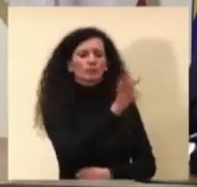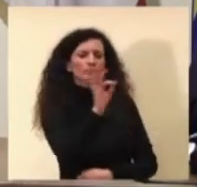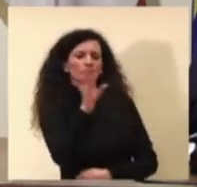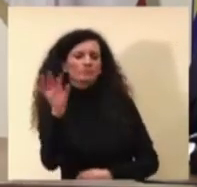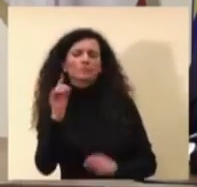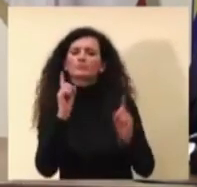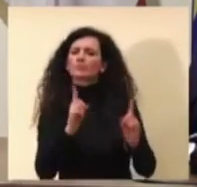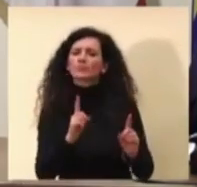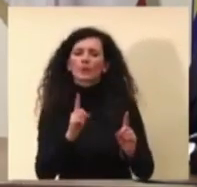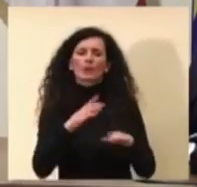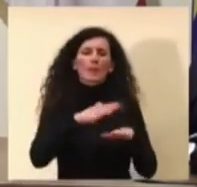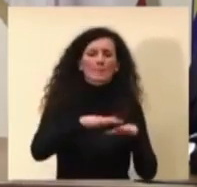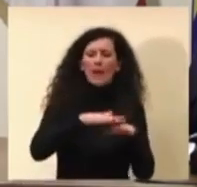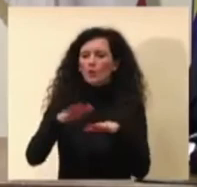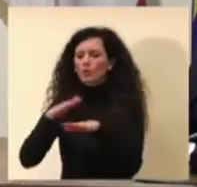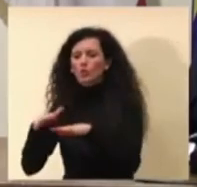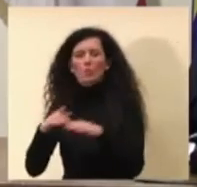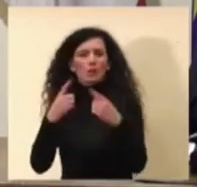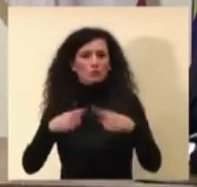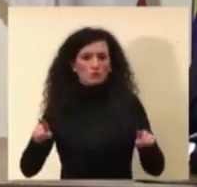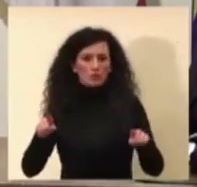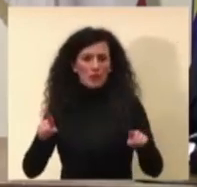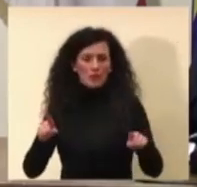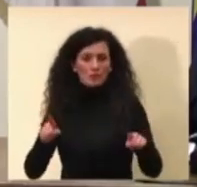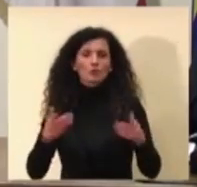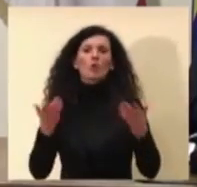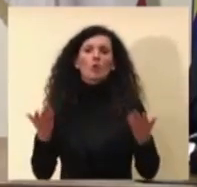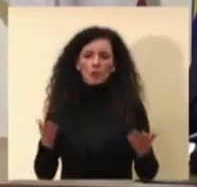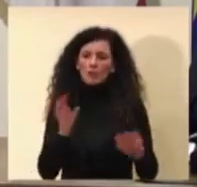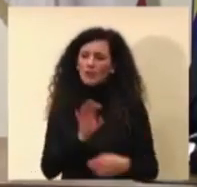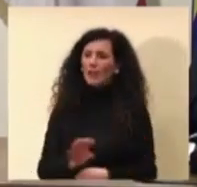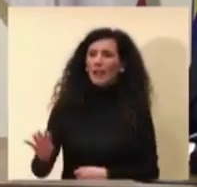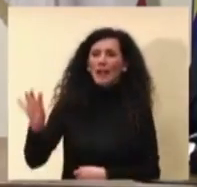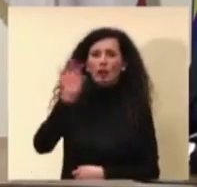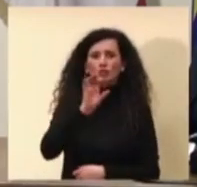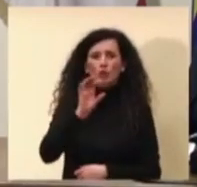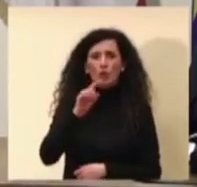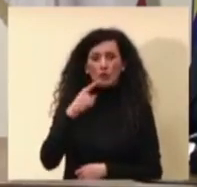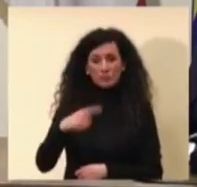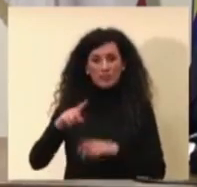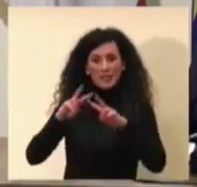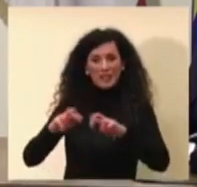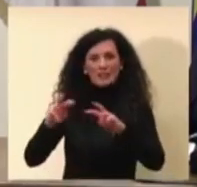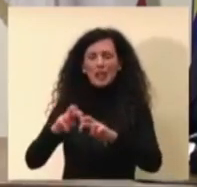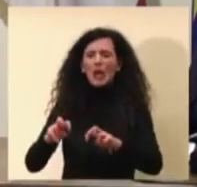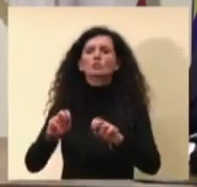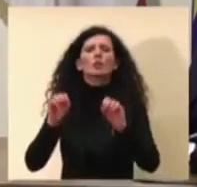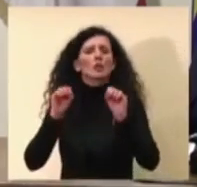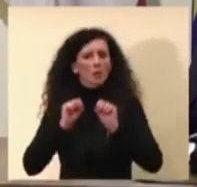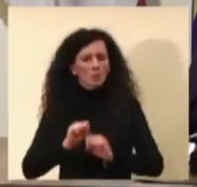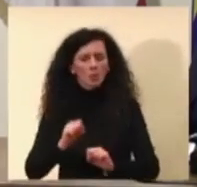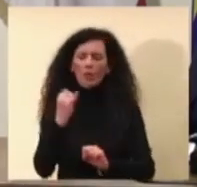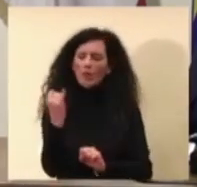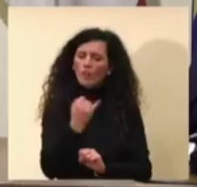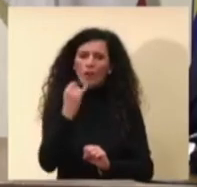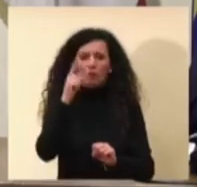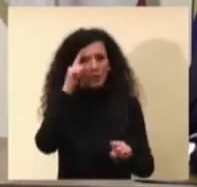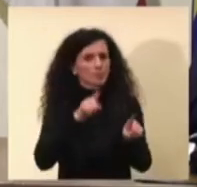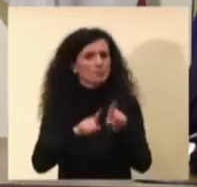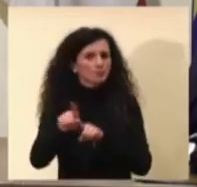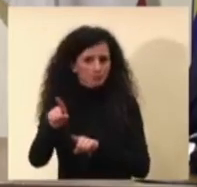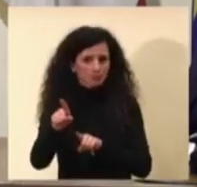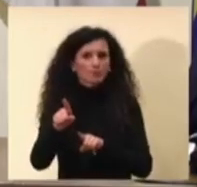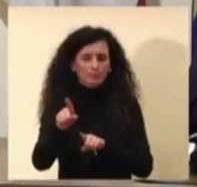confronto fra regioni può essere metodologicamente fuorviante dopodiché per trasparenza tutti quanti lo sappiamo